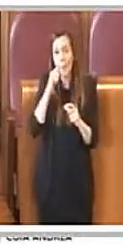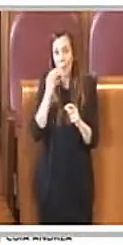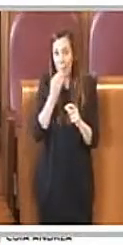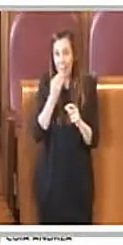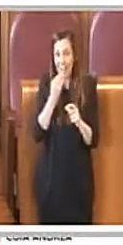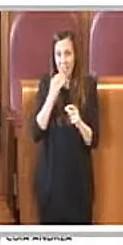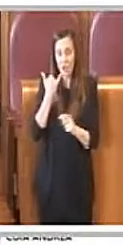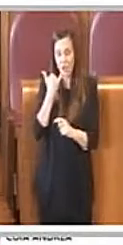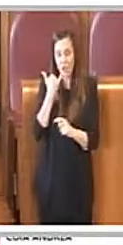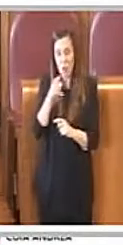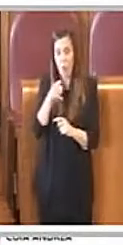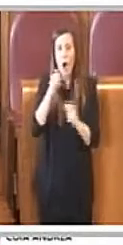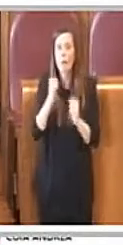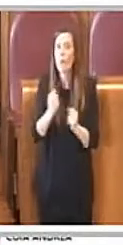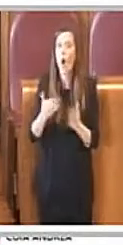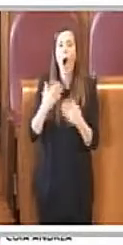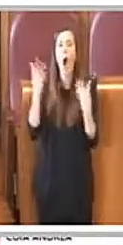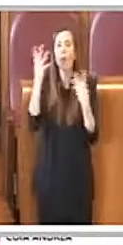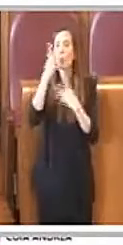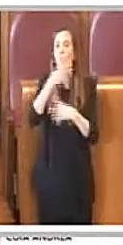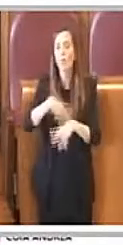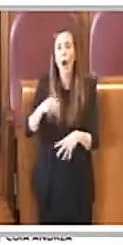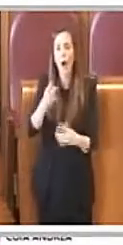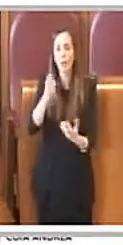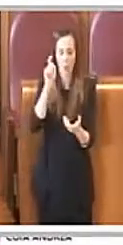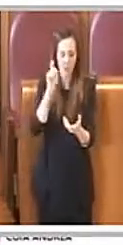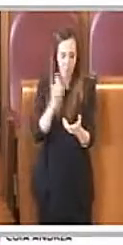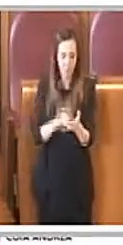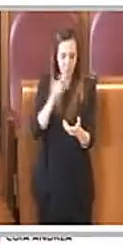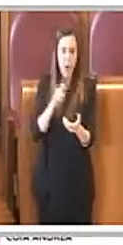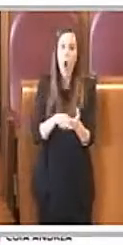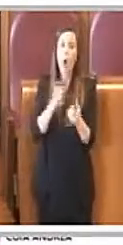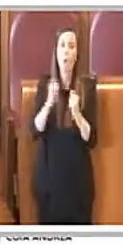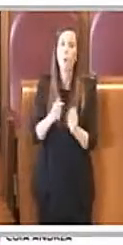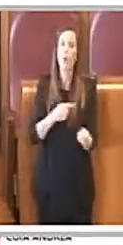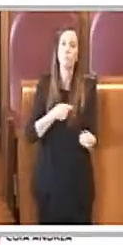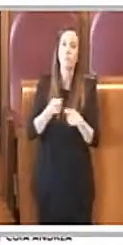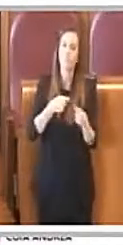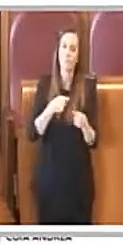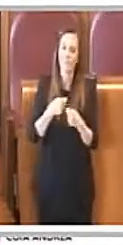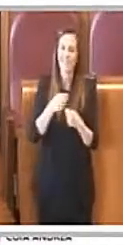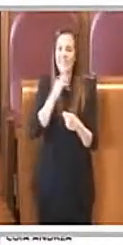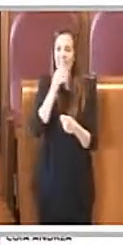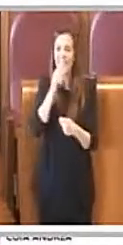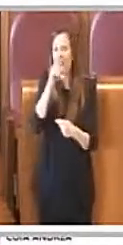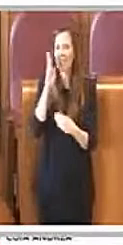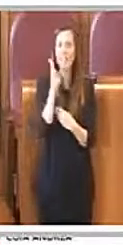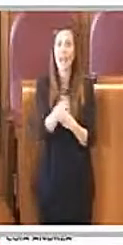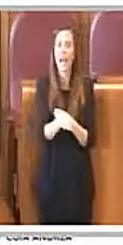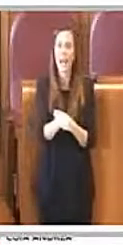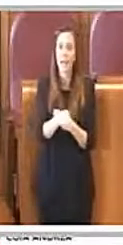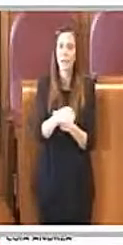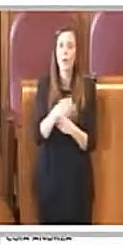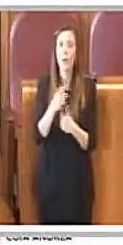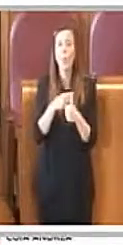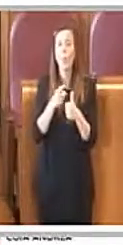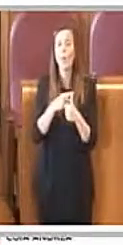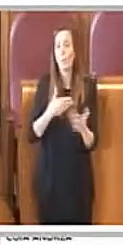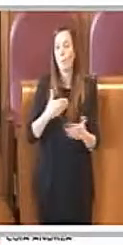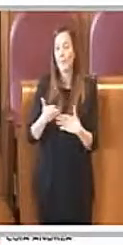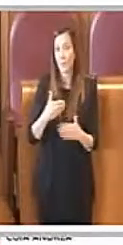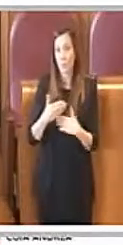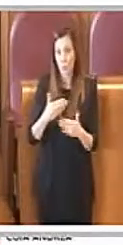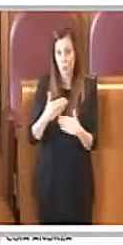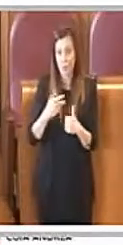cellulare e andarli a spendere. Questo è un vantaggio di due tipi. Uno, l'immediatezza, e l'altro è la riduzione dei